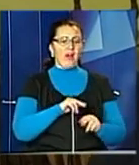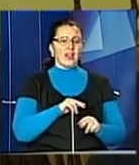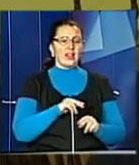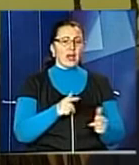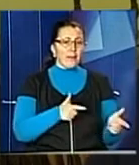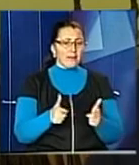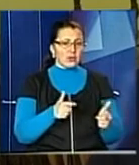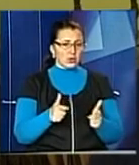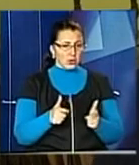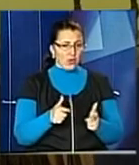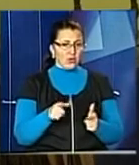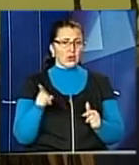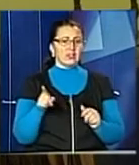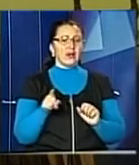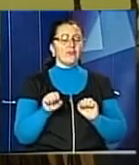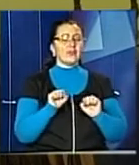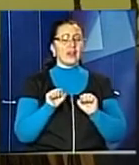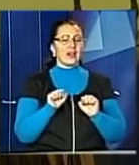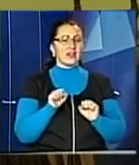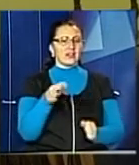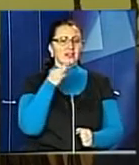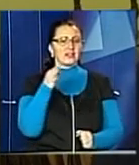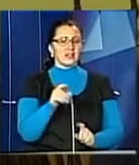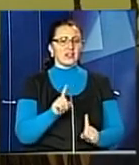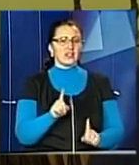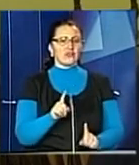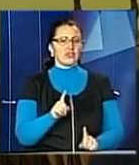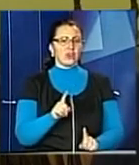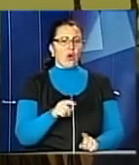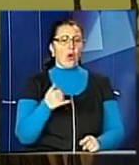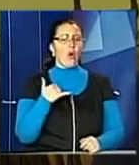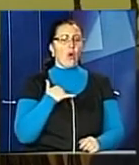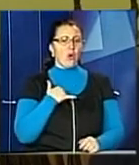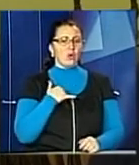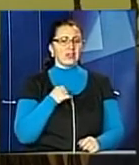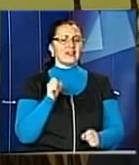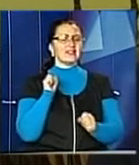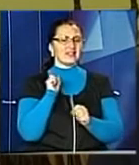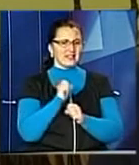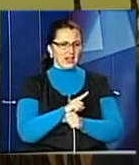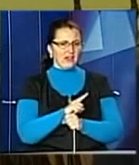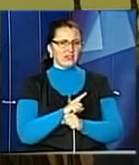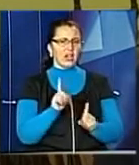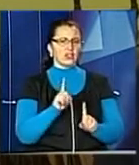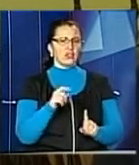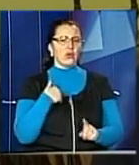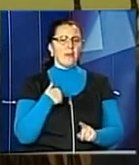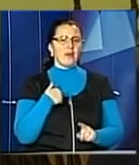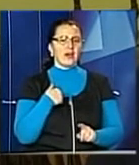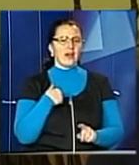то Рафал Кузінський, координатор, сказав, що одна з завдань, яке ми перед собою ставимо, це те, щоб ми маємо